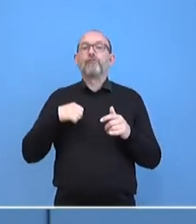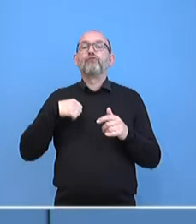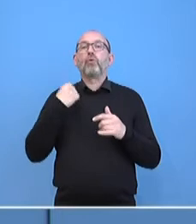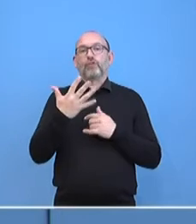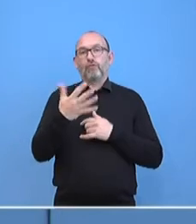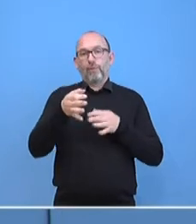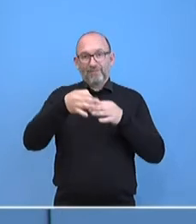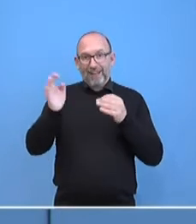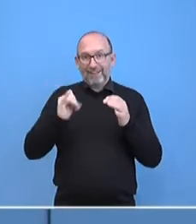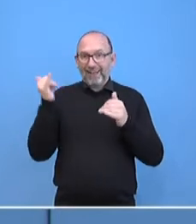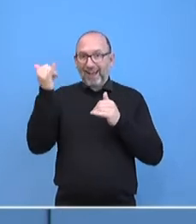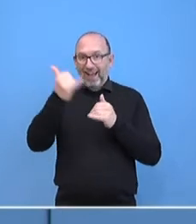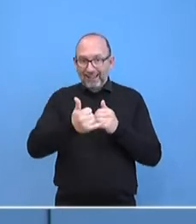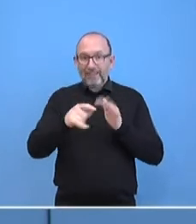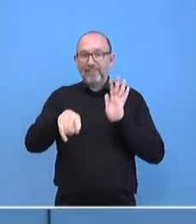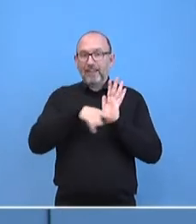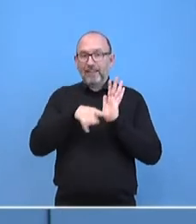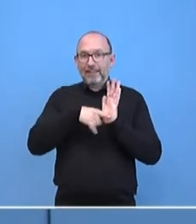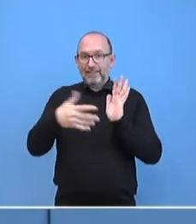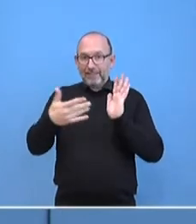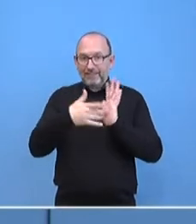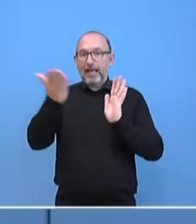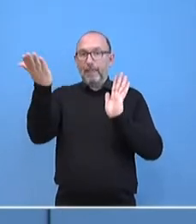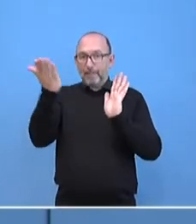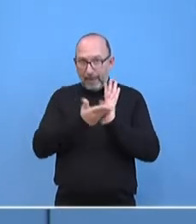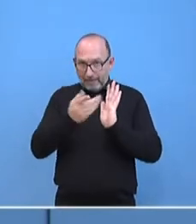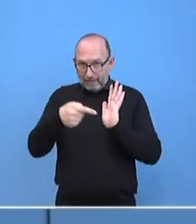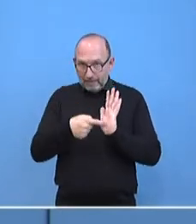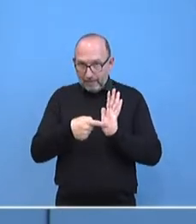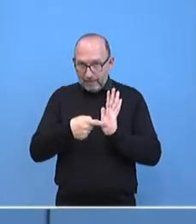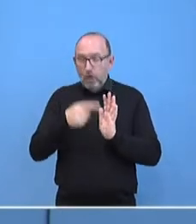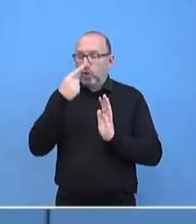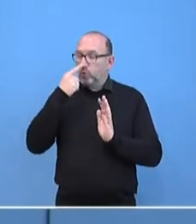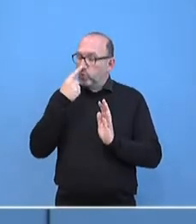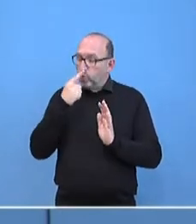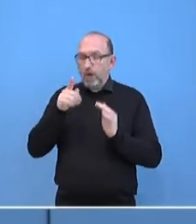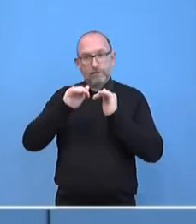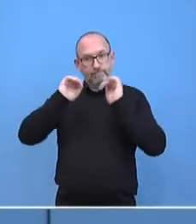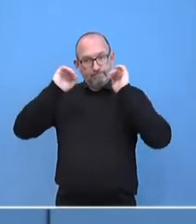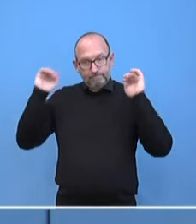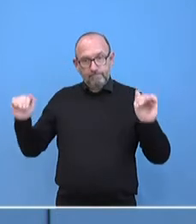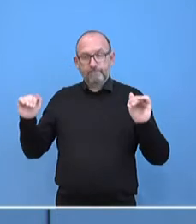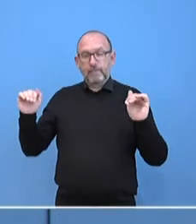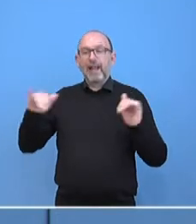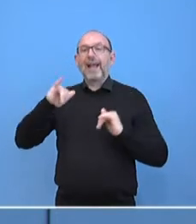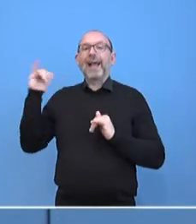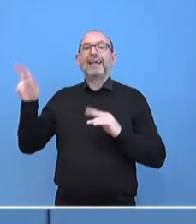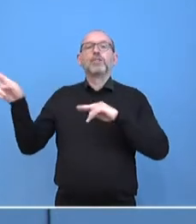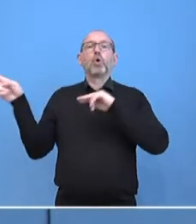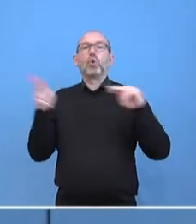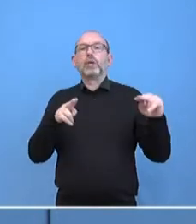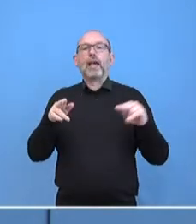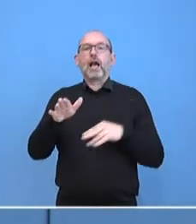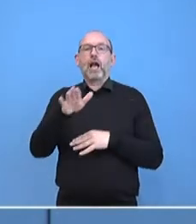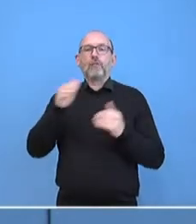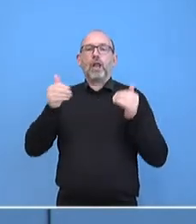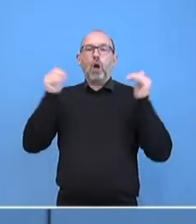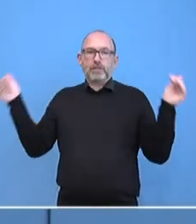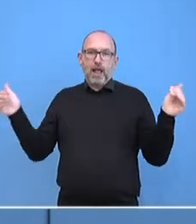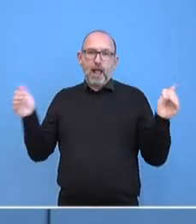Einreise mit negativen Tests beendet werden kann, sich ausschließlich auf diese Reiserückkehrer aus Risikogebieten bezieht.